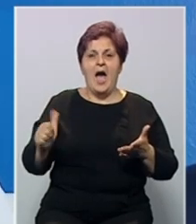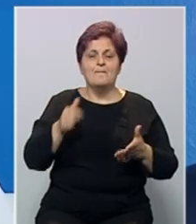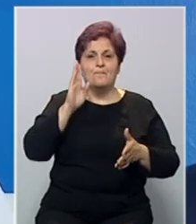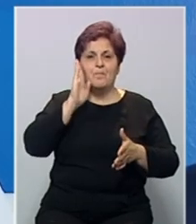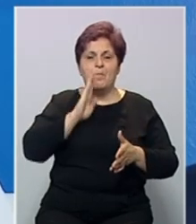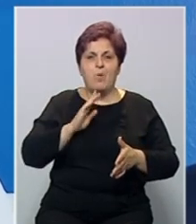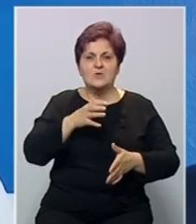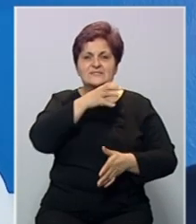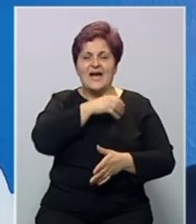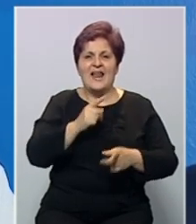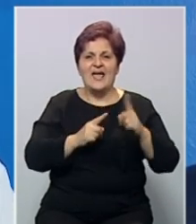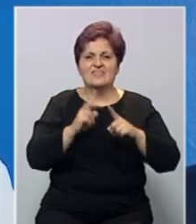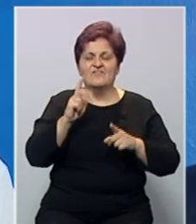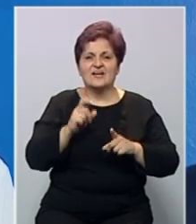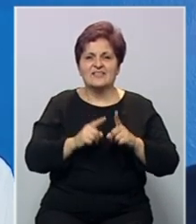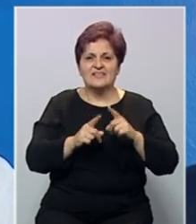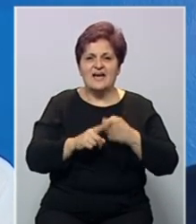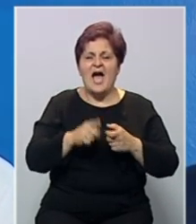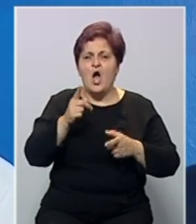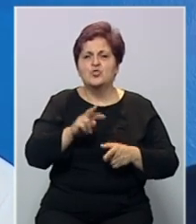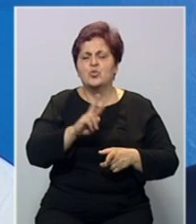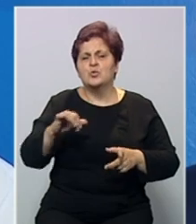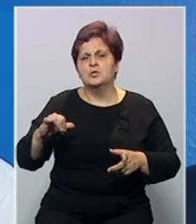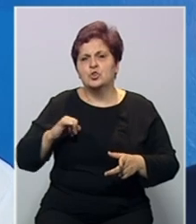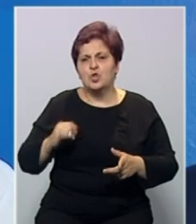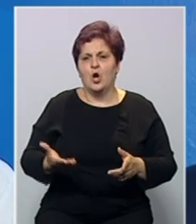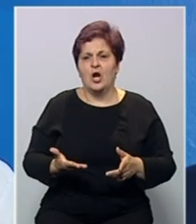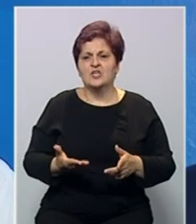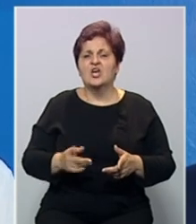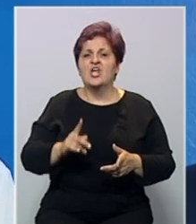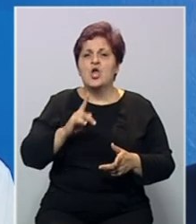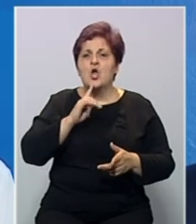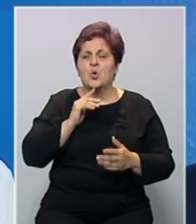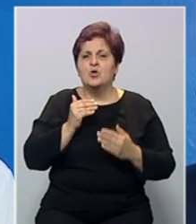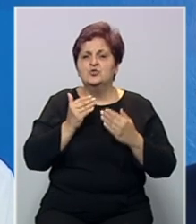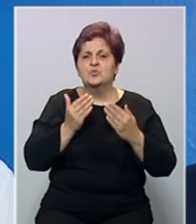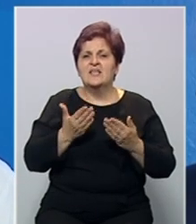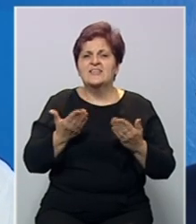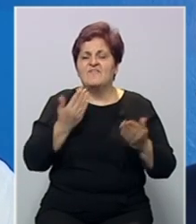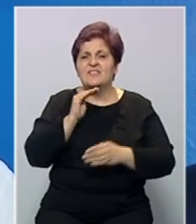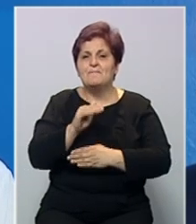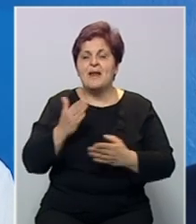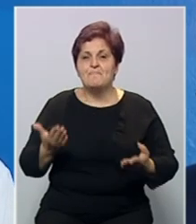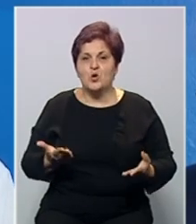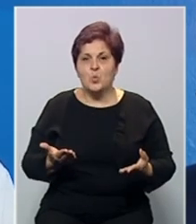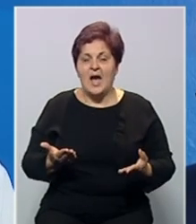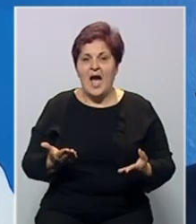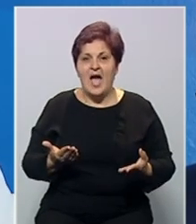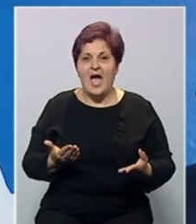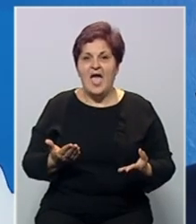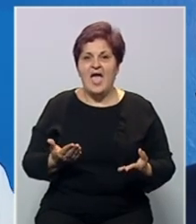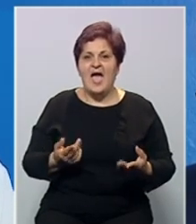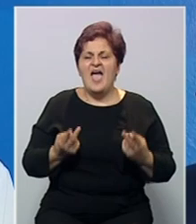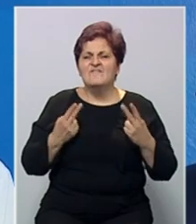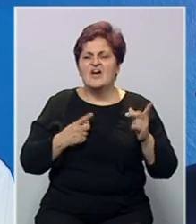bosanskog kralja Tvrtka. Tu su i drugi događaj koji su dati u vidu preporuka, važni